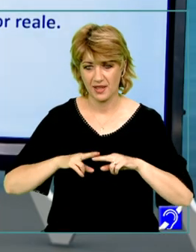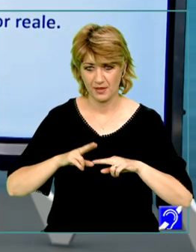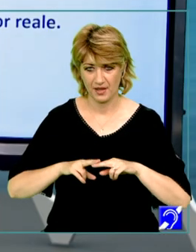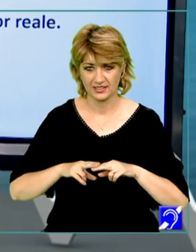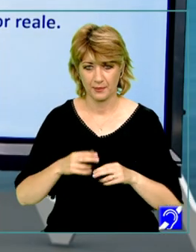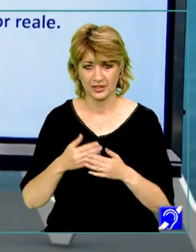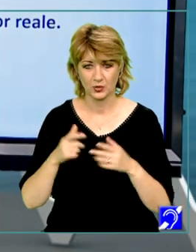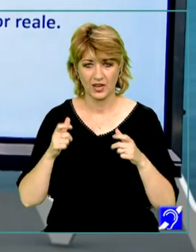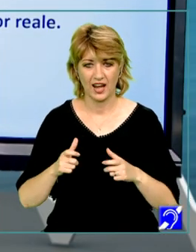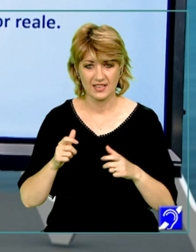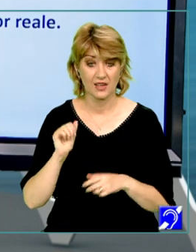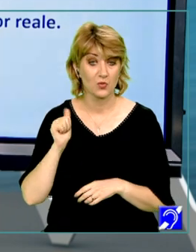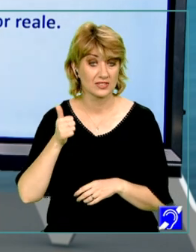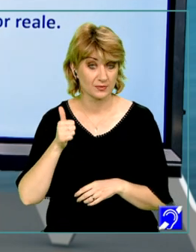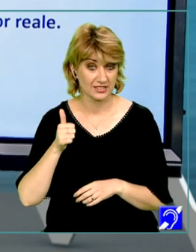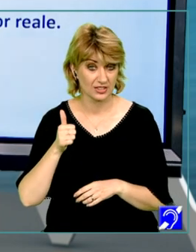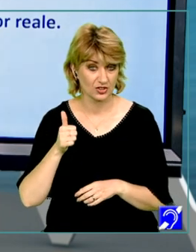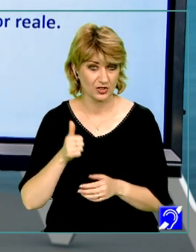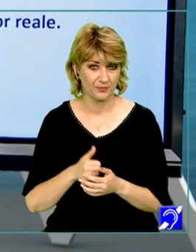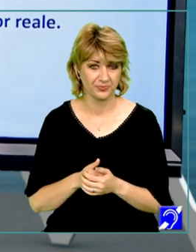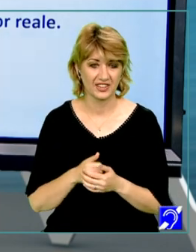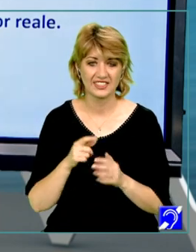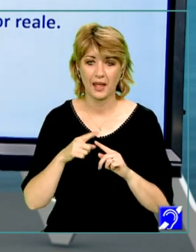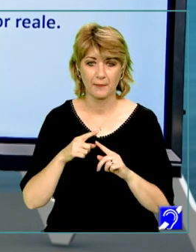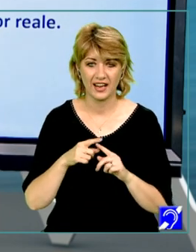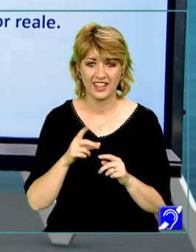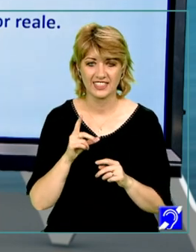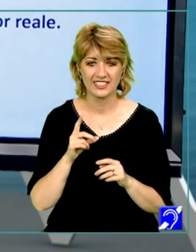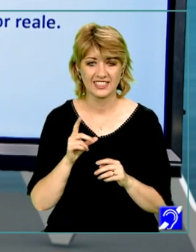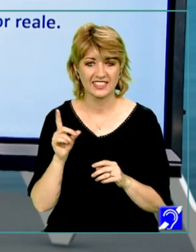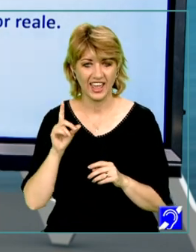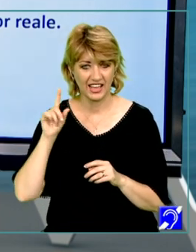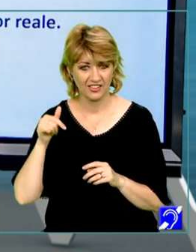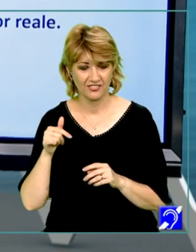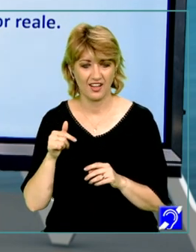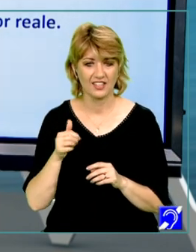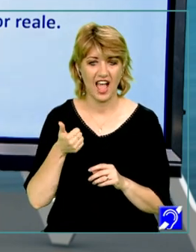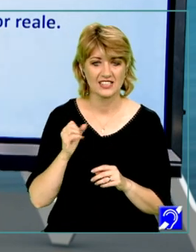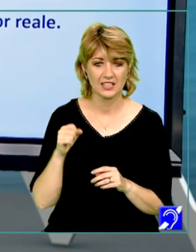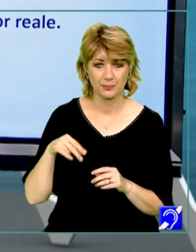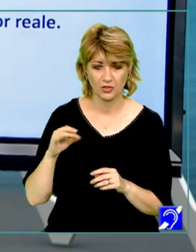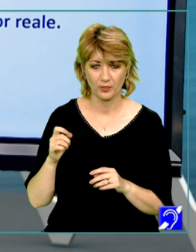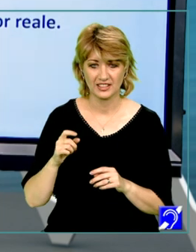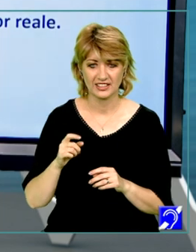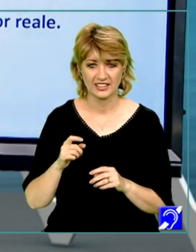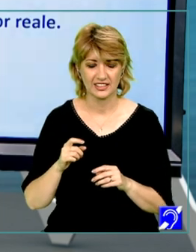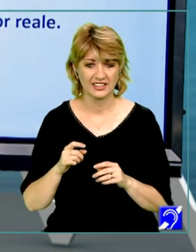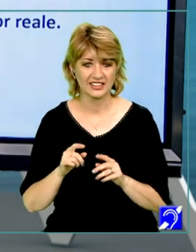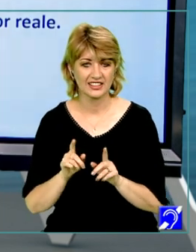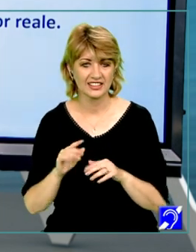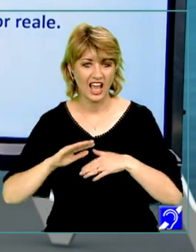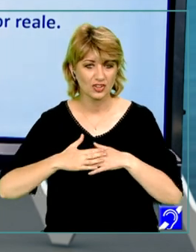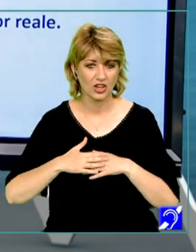pentru clasa 11a. Temele de discuție sunt derivata, asimptotele, tangenta la graficul unei